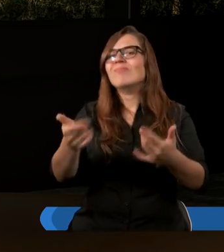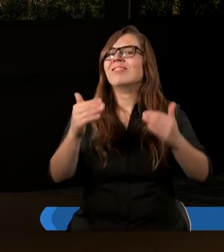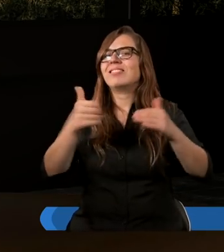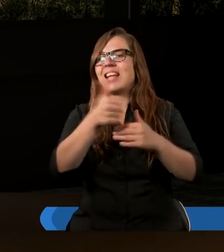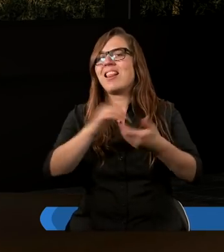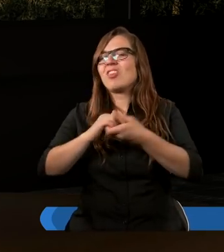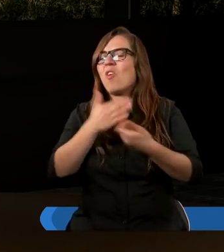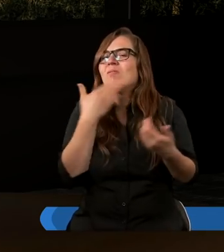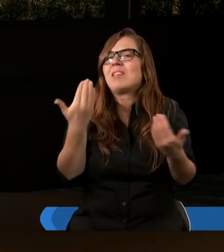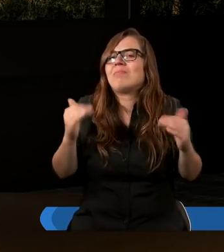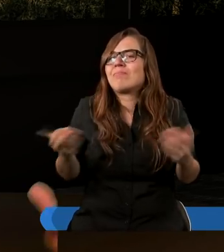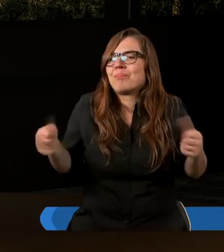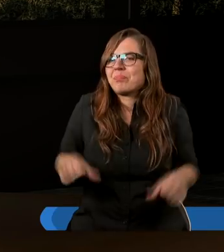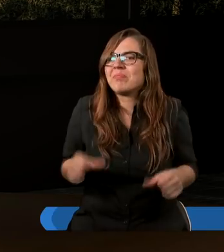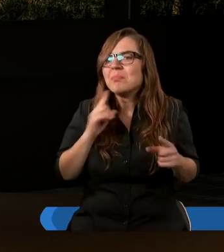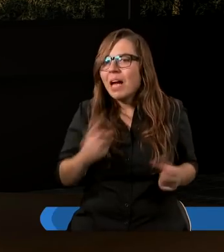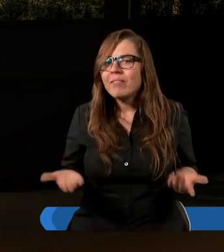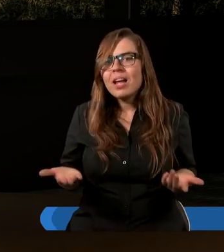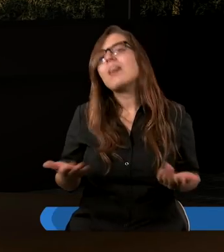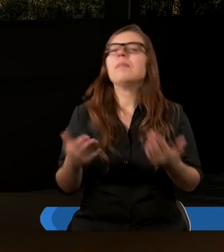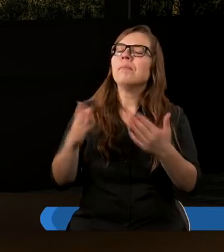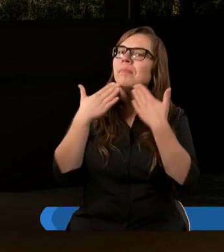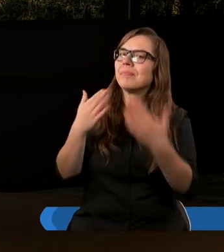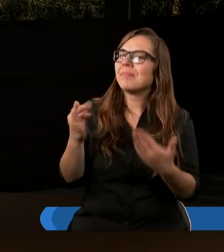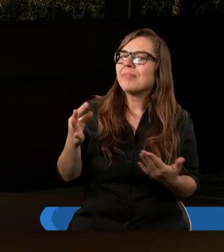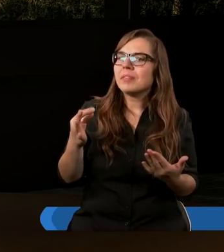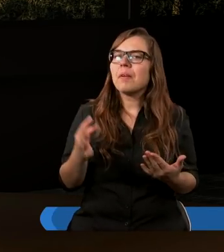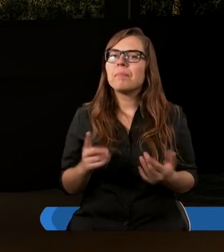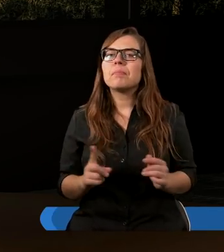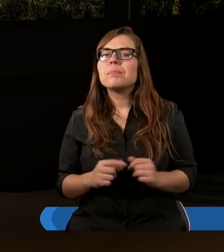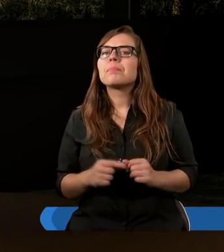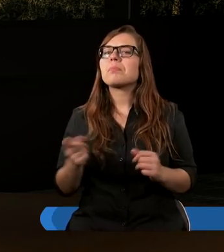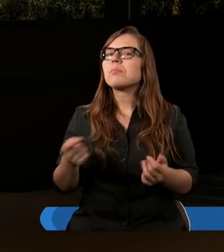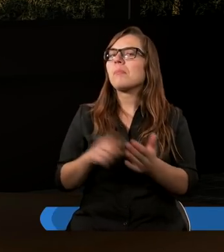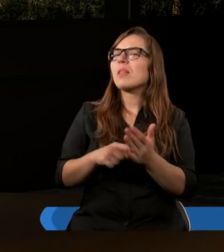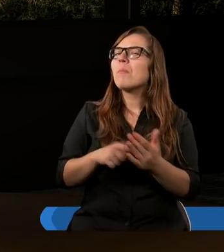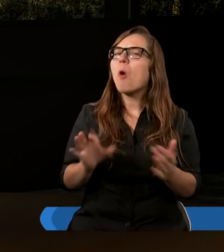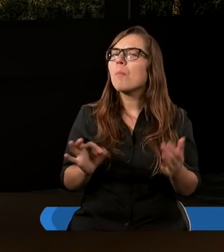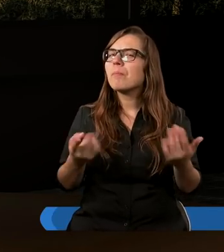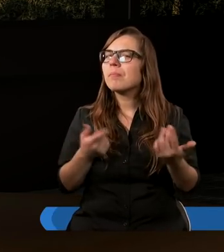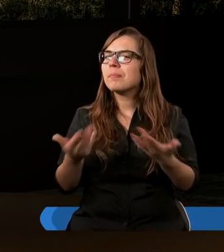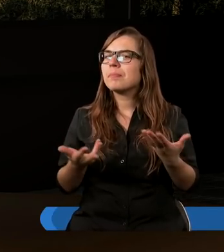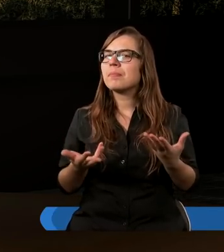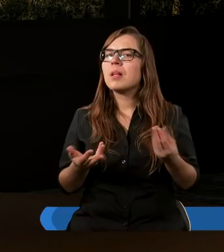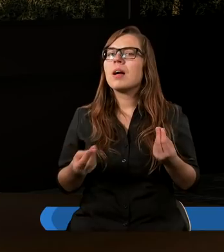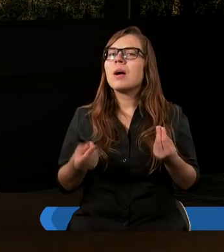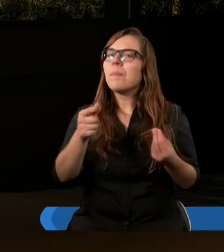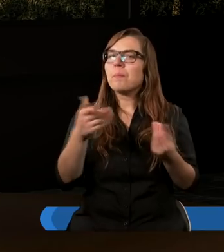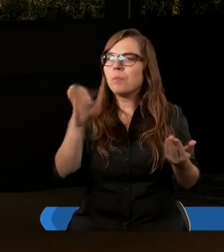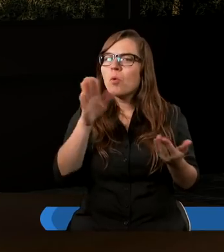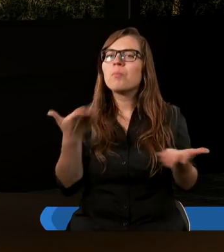Dziękuję bardzo. właśnie ważne jest... Realne. Realne, tak, dziękuję. No właśnie, bo na samym początku